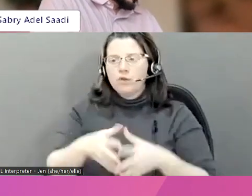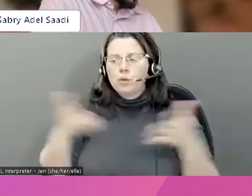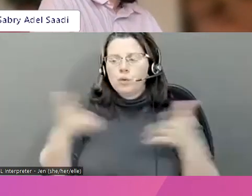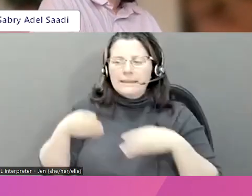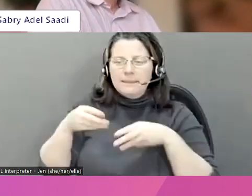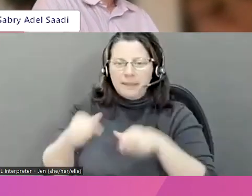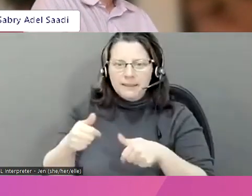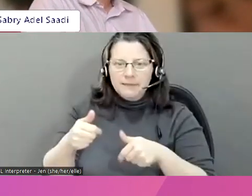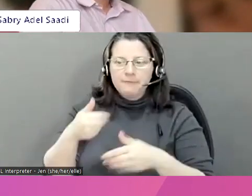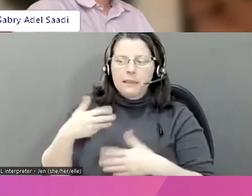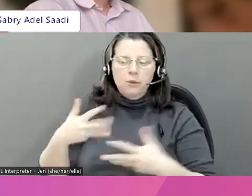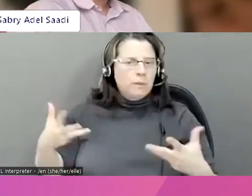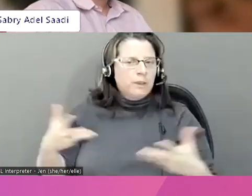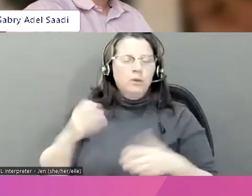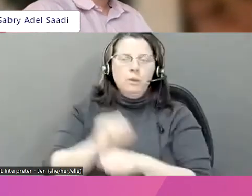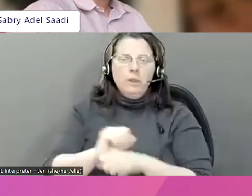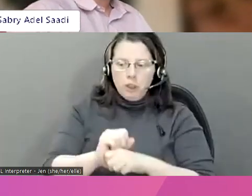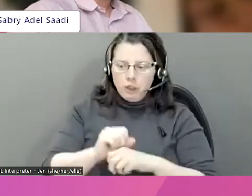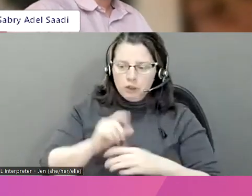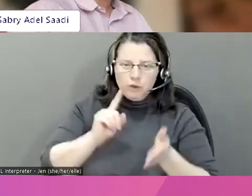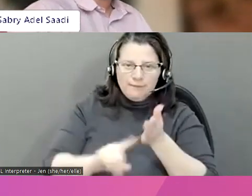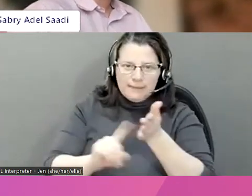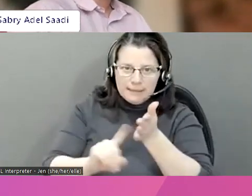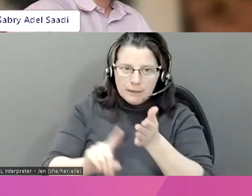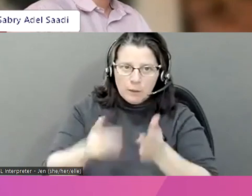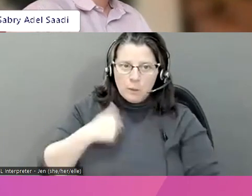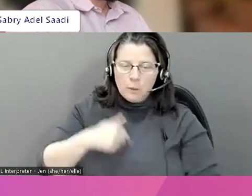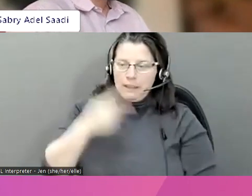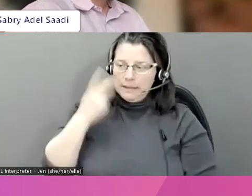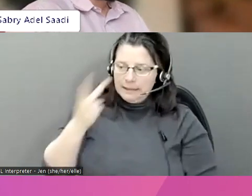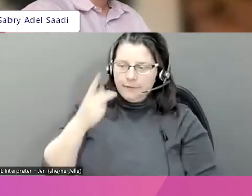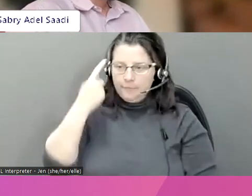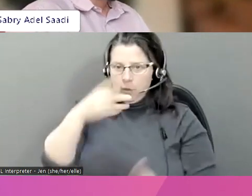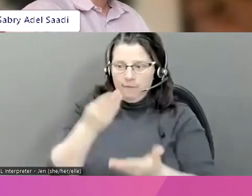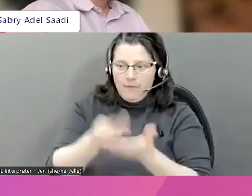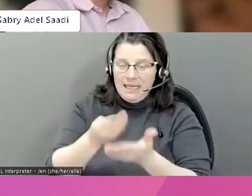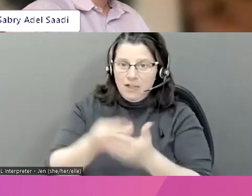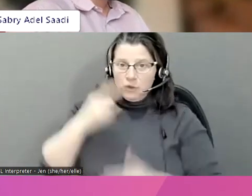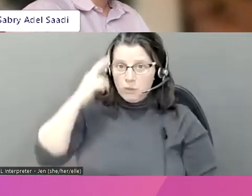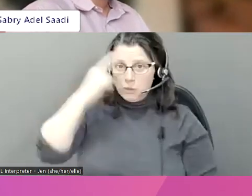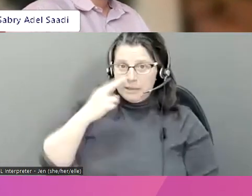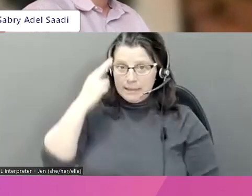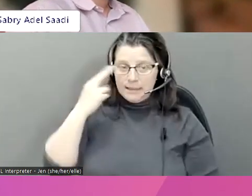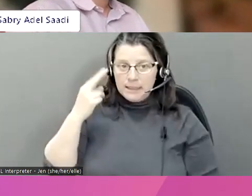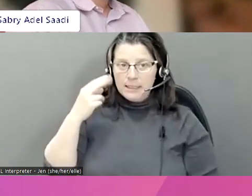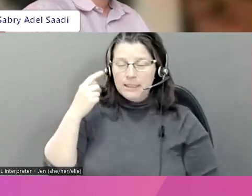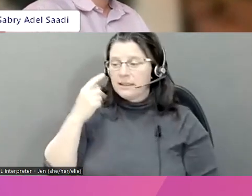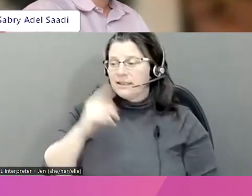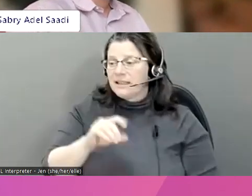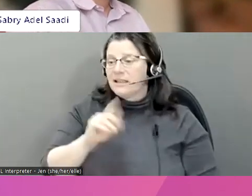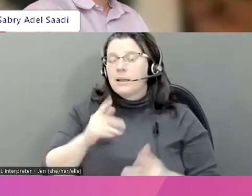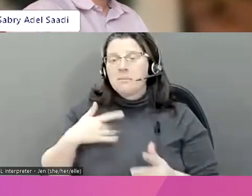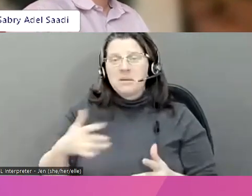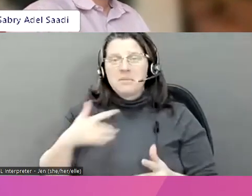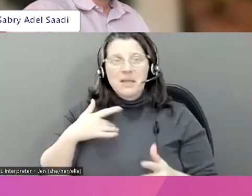'enquêter sur ces crimes. C'est le cas pour les extorsions financières. Ce sont souvent